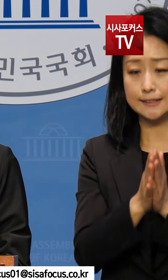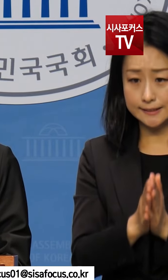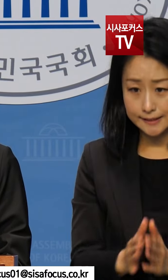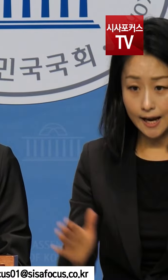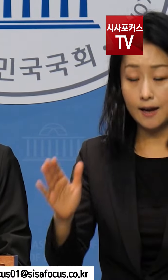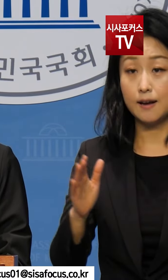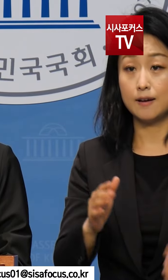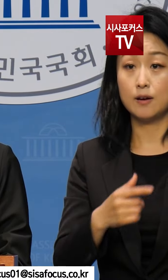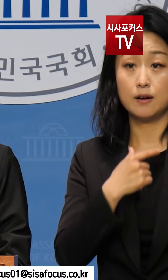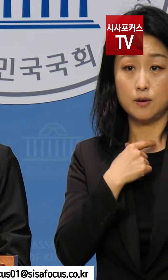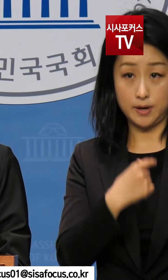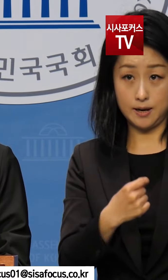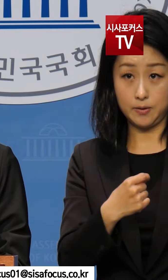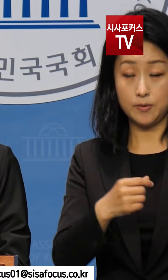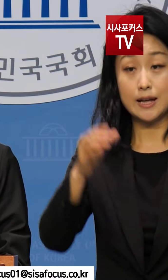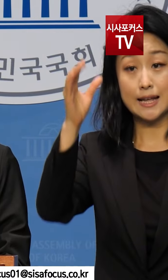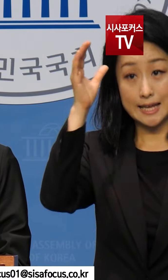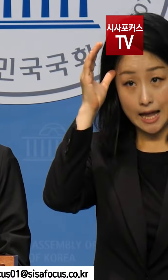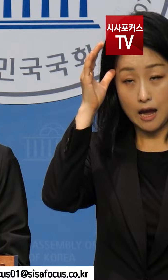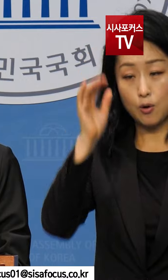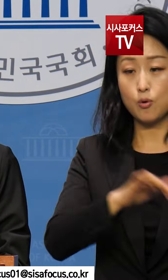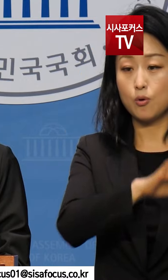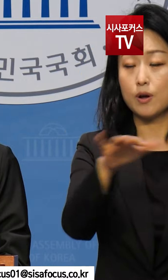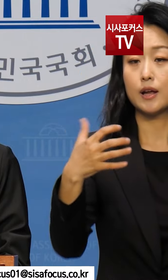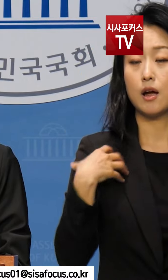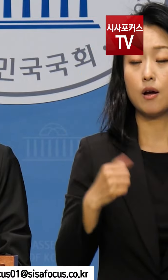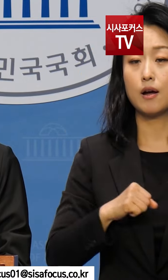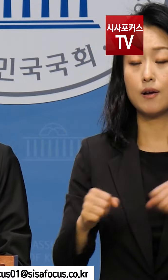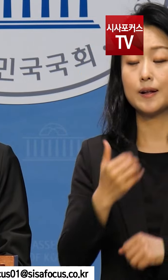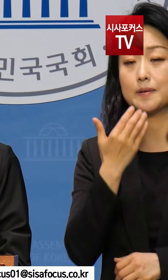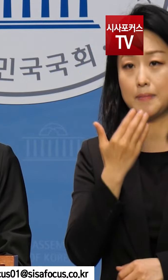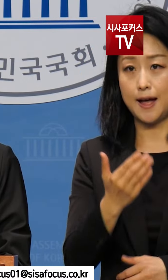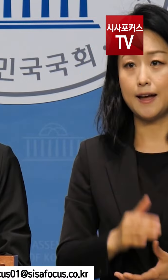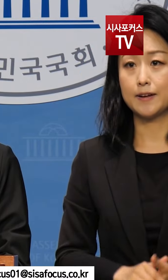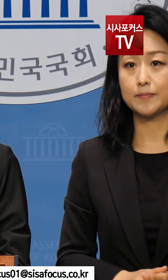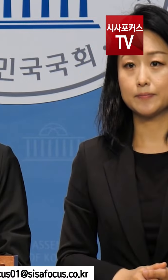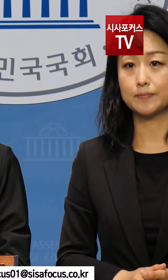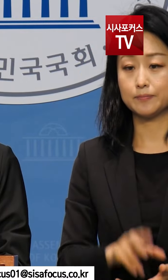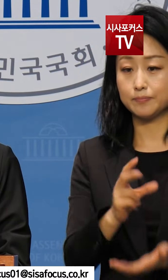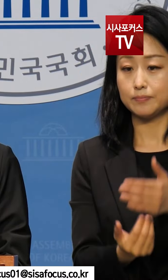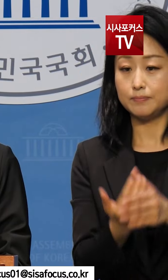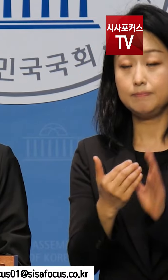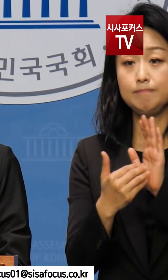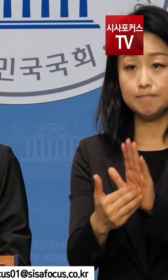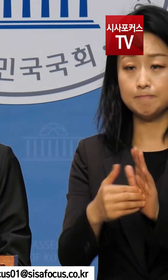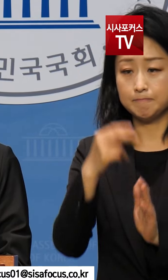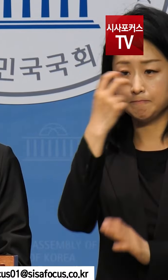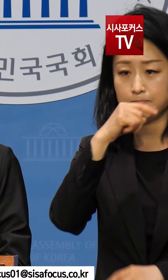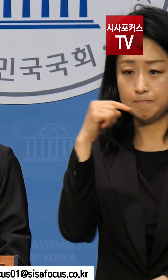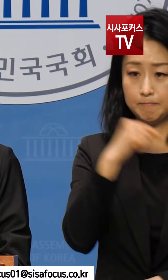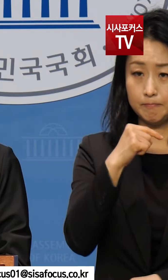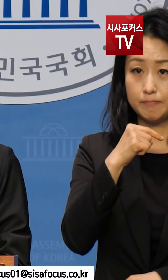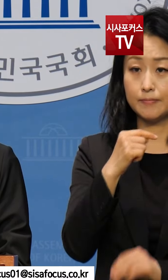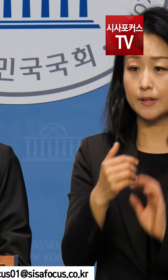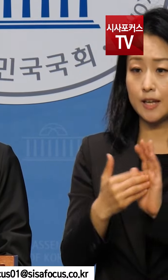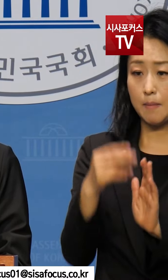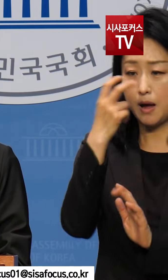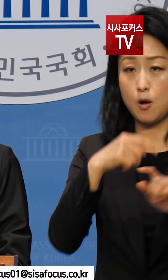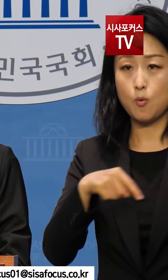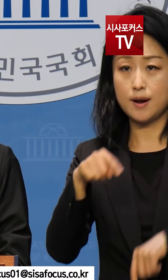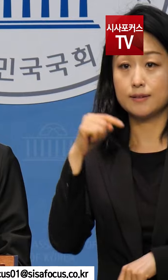될 수 있기를 기대하고 그 역할을 하겠습니다. 인재와 참사를 막는 철저한 위반과 관리로